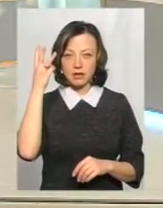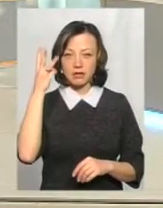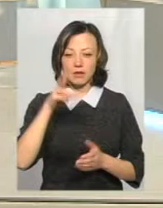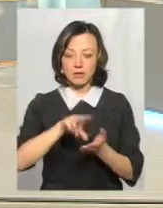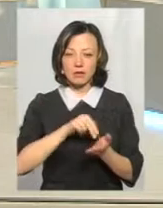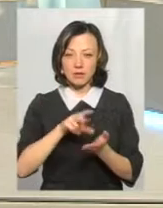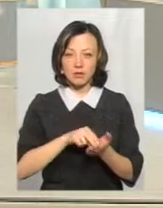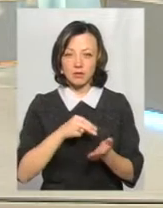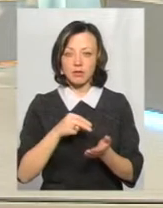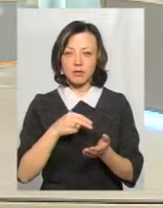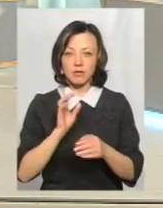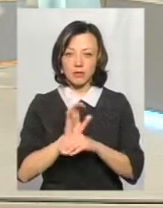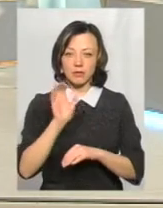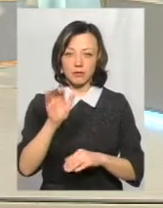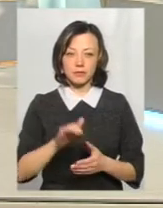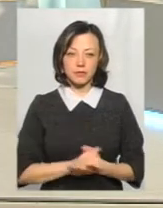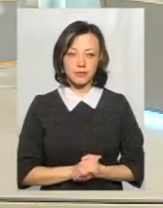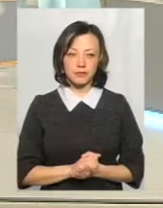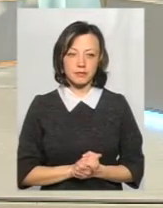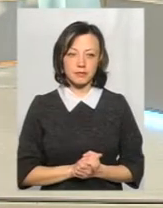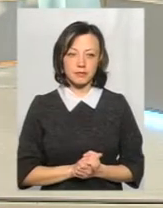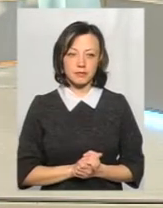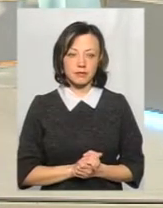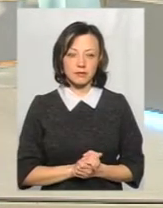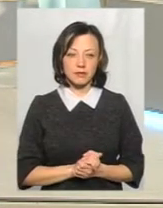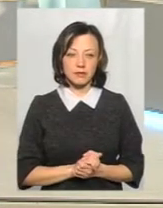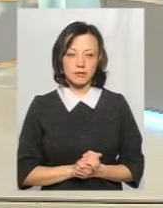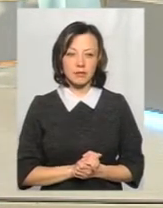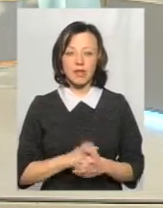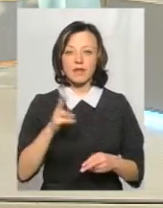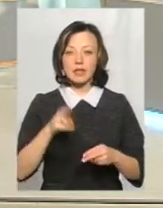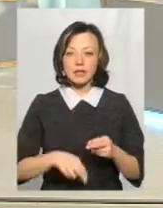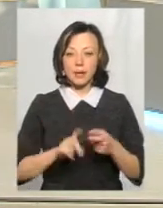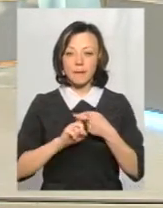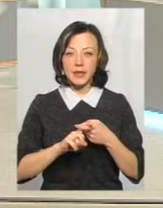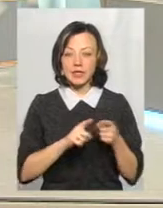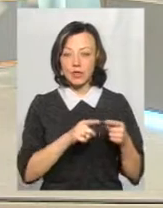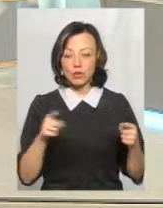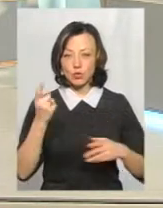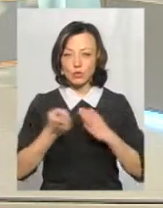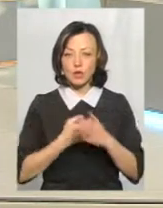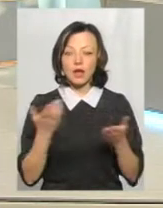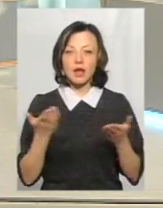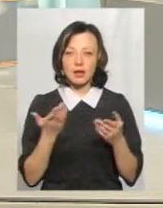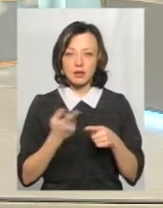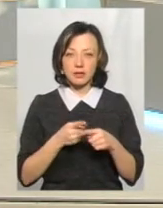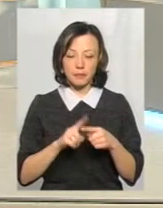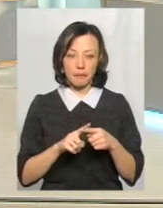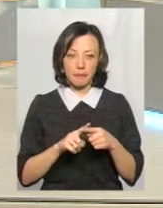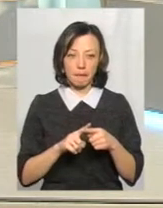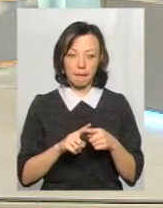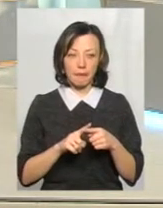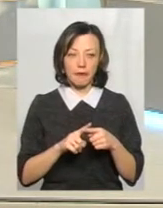Роси, матеріали від хмельничан. Дослідження, кінці підсезону ми знаємо. Які же саме вакцини